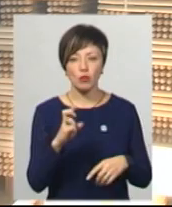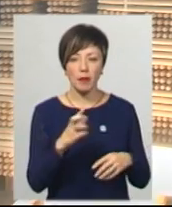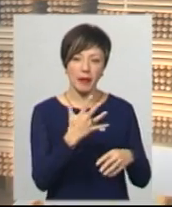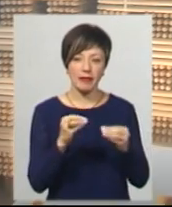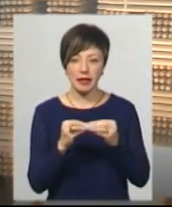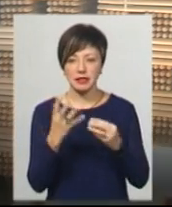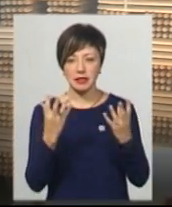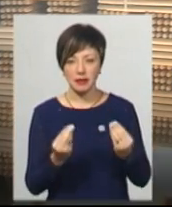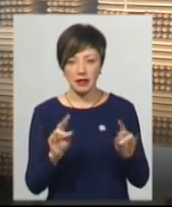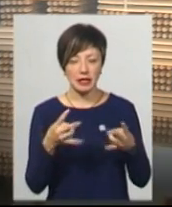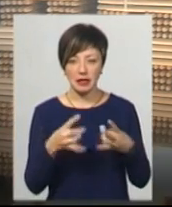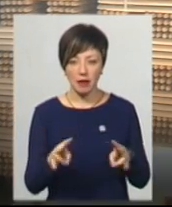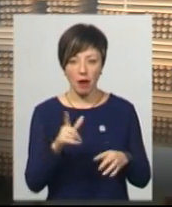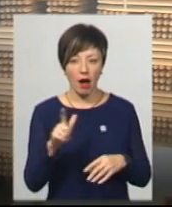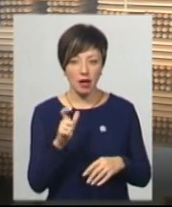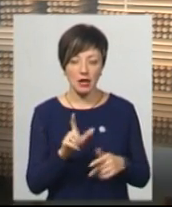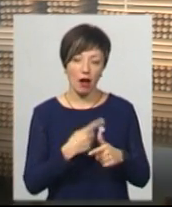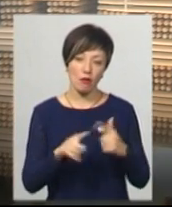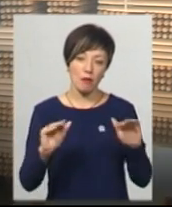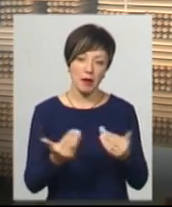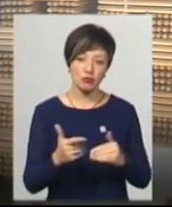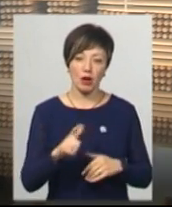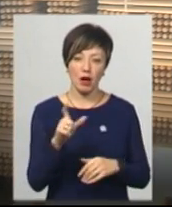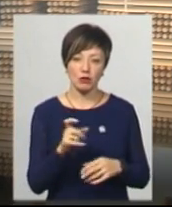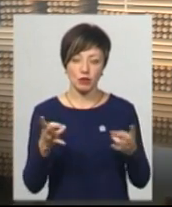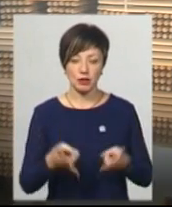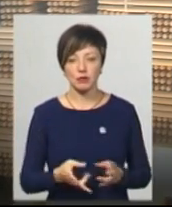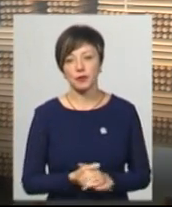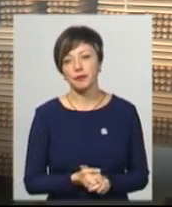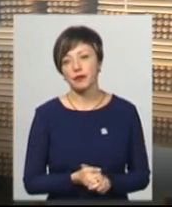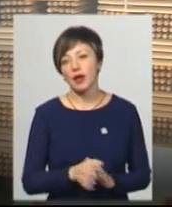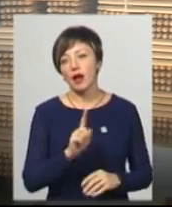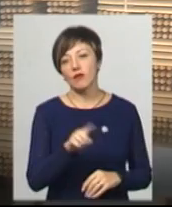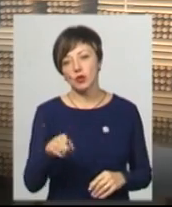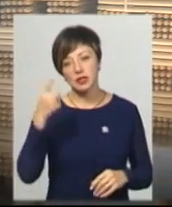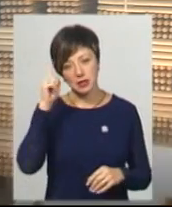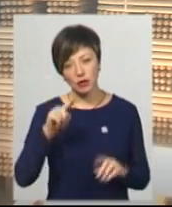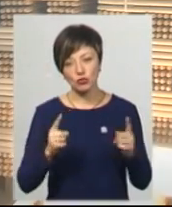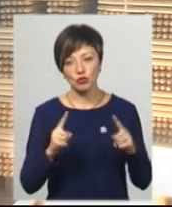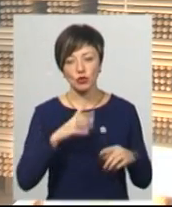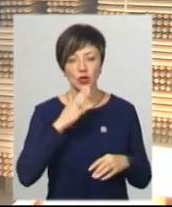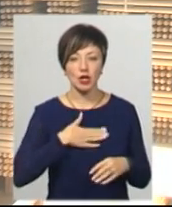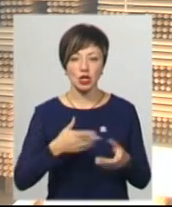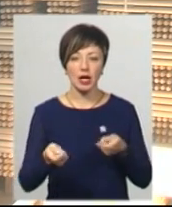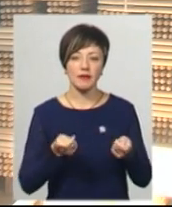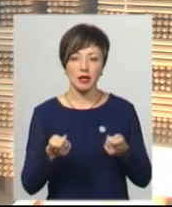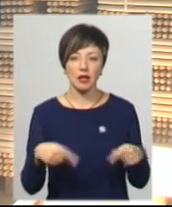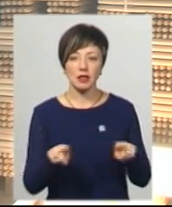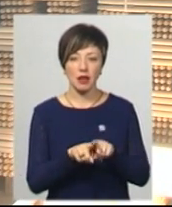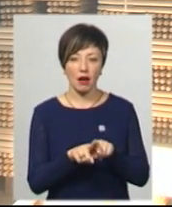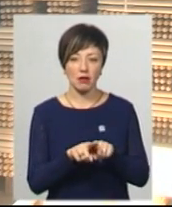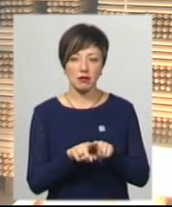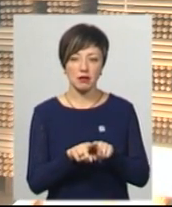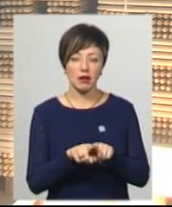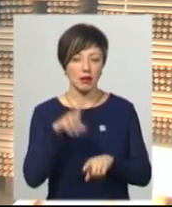Відповідно, не треба було б і того газу, або менше було б газу потрібно. Але не знають, чому наші керівники так якось